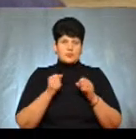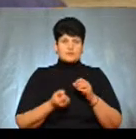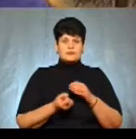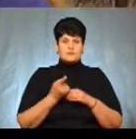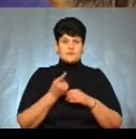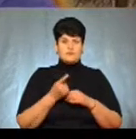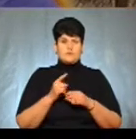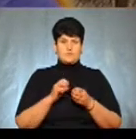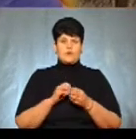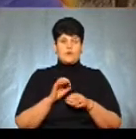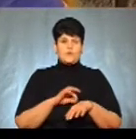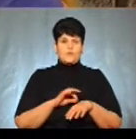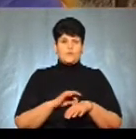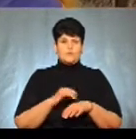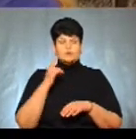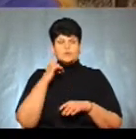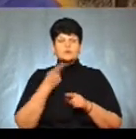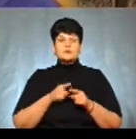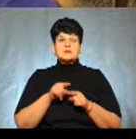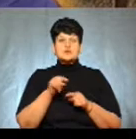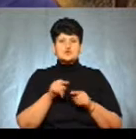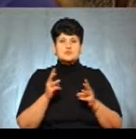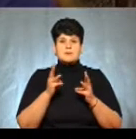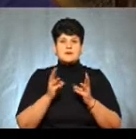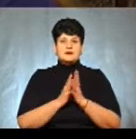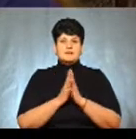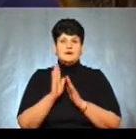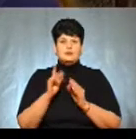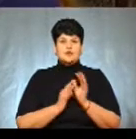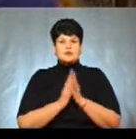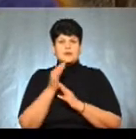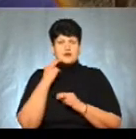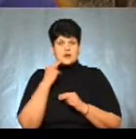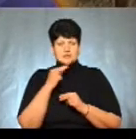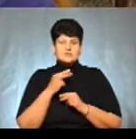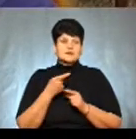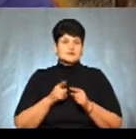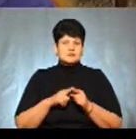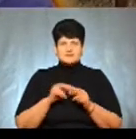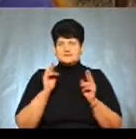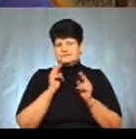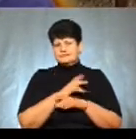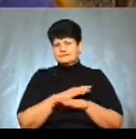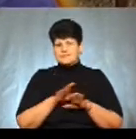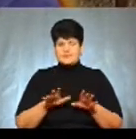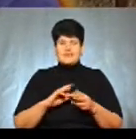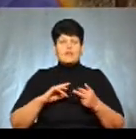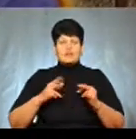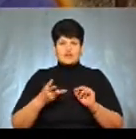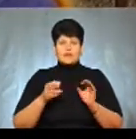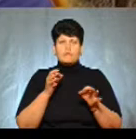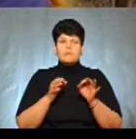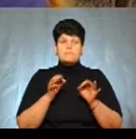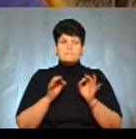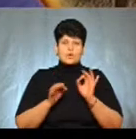онкохворобу. Думки про те, що після такого спалювання трава буде рости краще або урожай буде ліпшим, абсолютно хибні. Навпаки, в природних